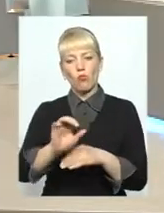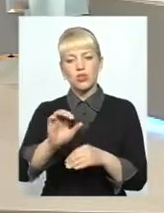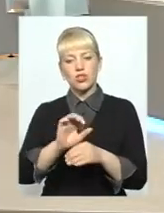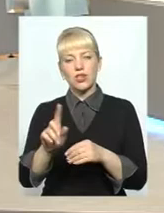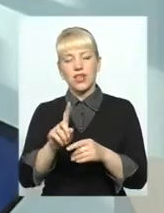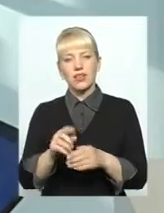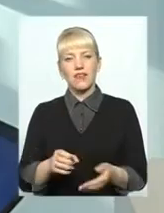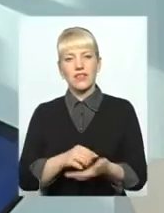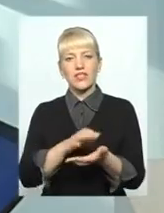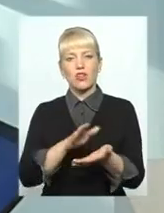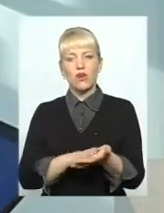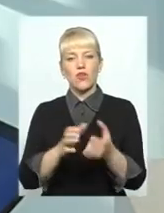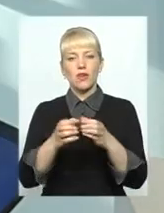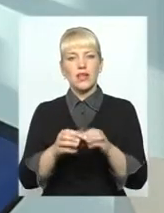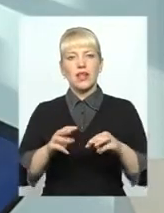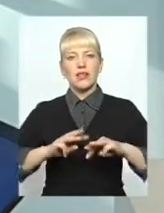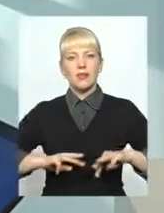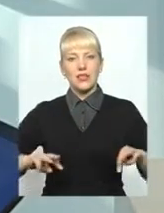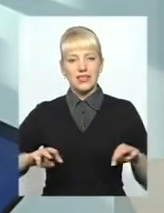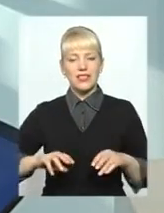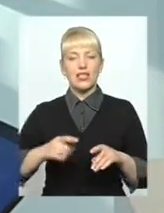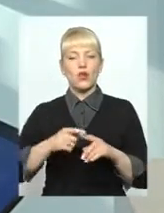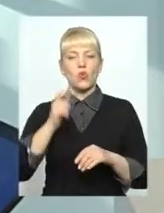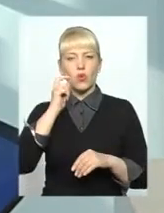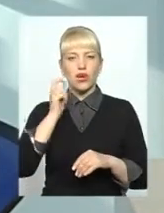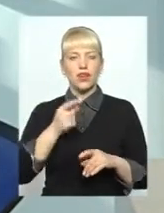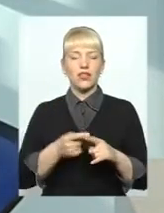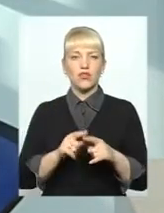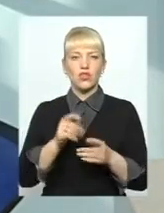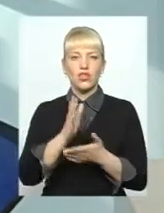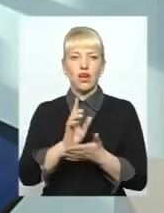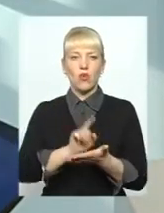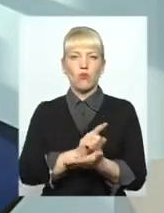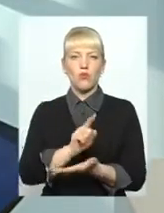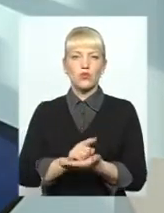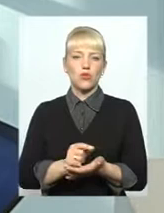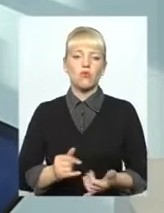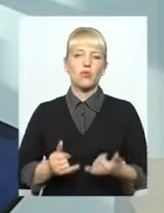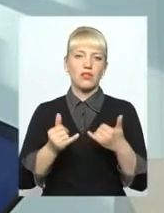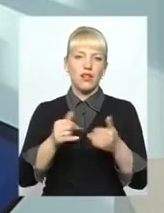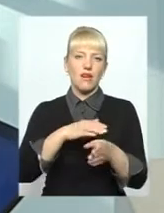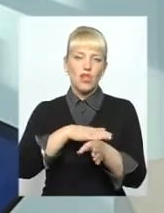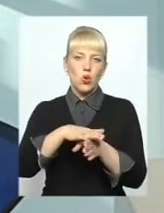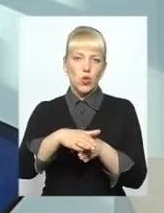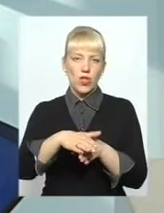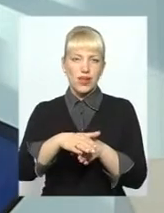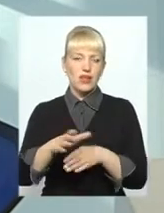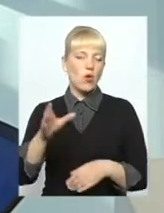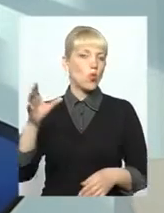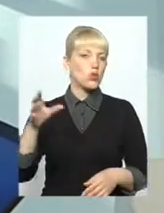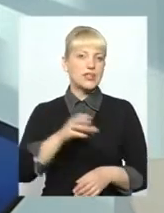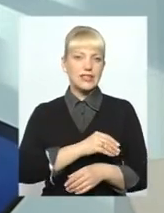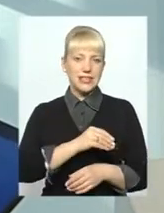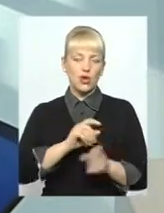встановлює Кабінет міністрів України. Вони є обов'язковими до виконання всіх